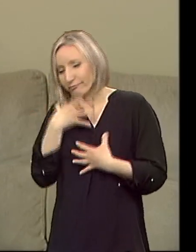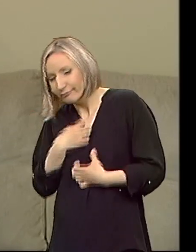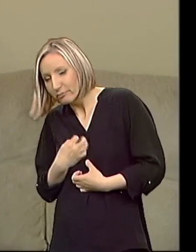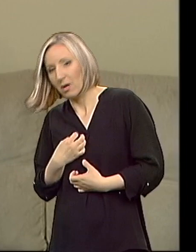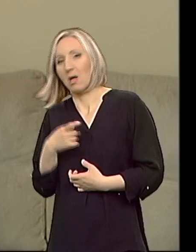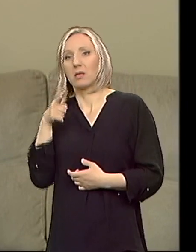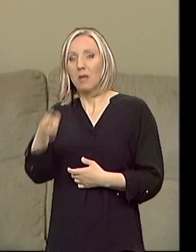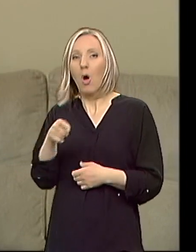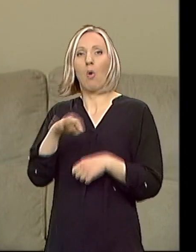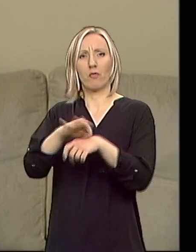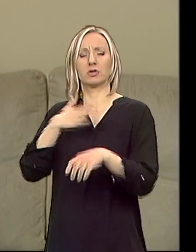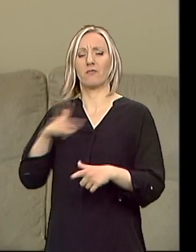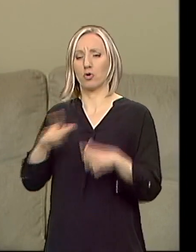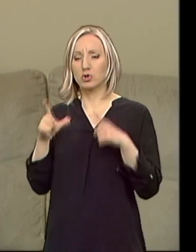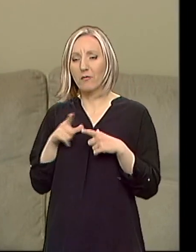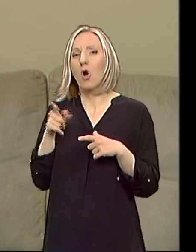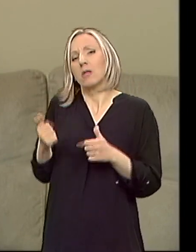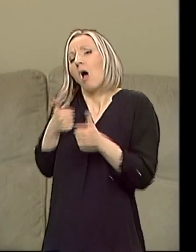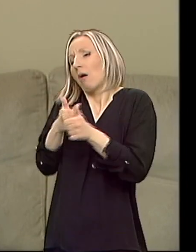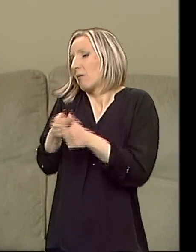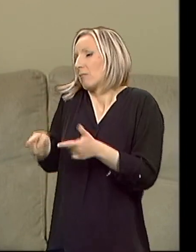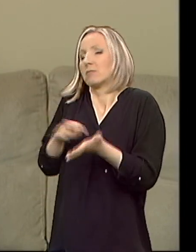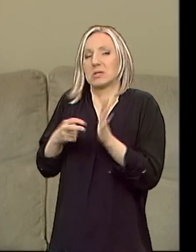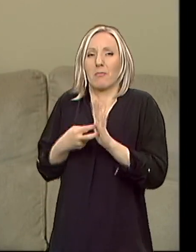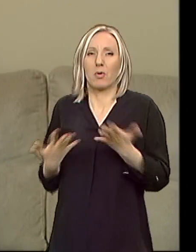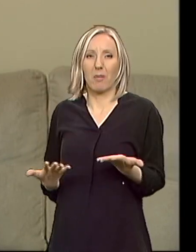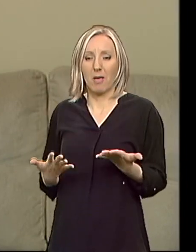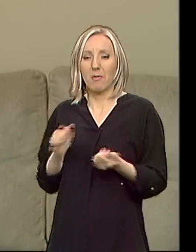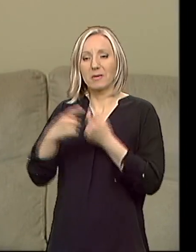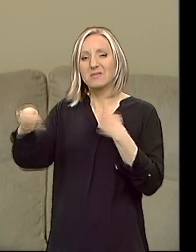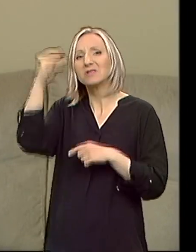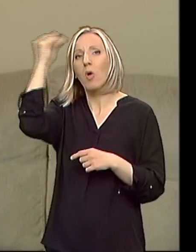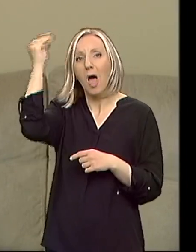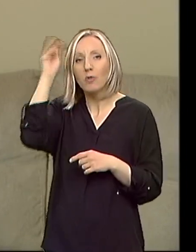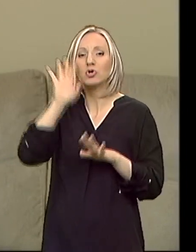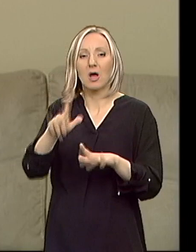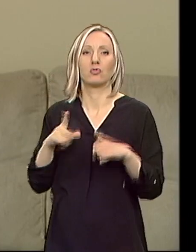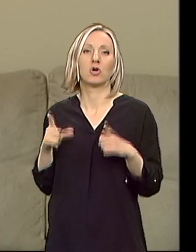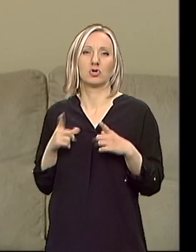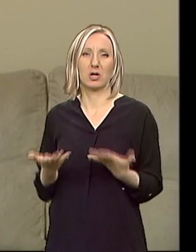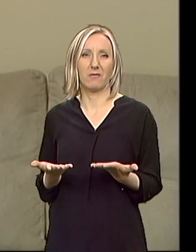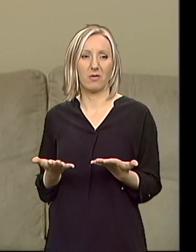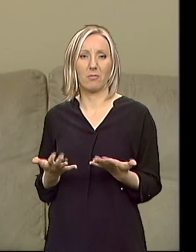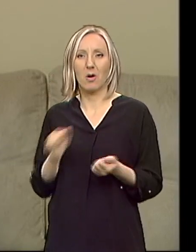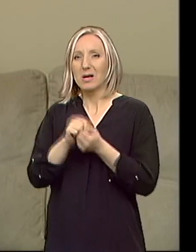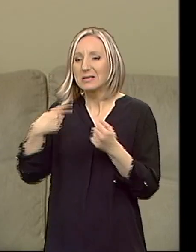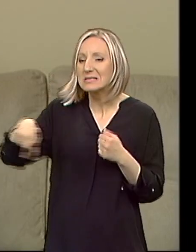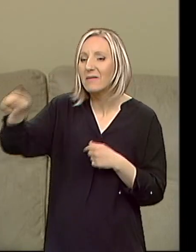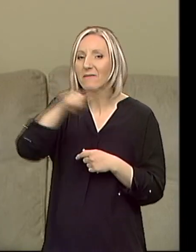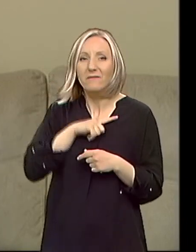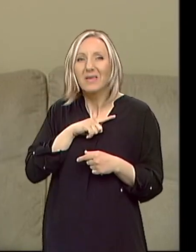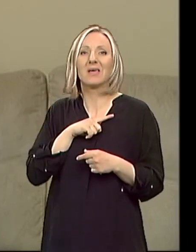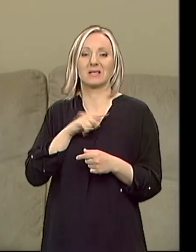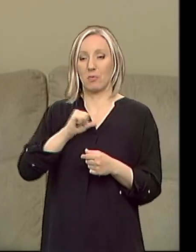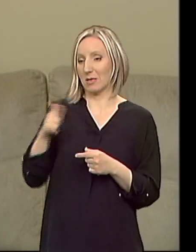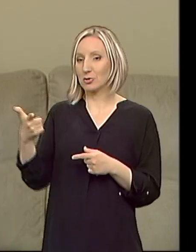problem bude samo prisutan. Tako da je on tako naučen da živi, prosto svi smo naučeni. Svi smo naučili nekako jedni uz druge da tako živimo i